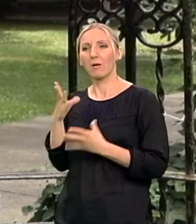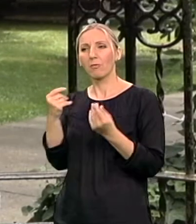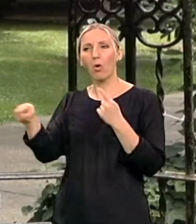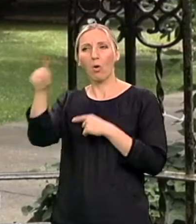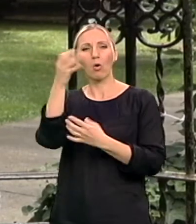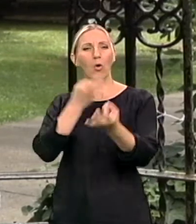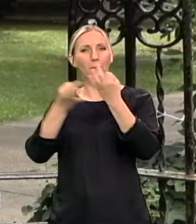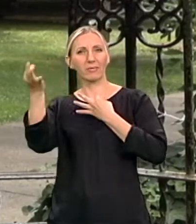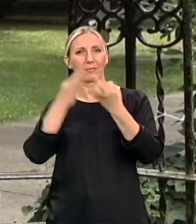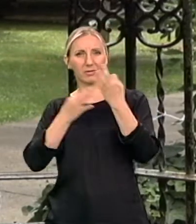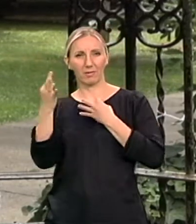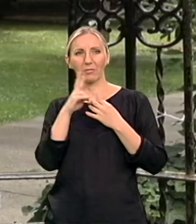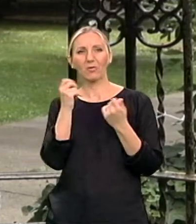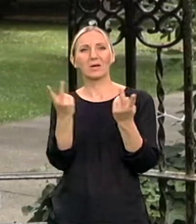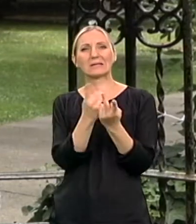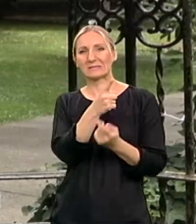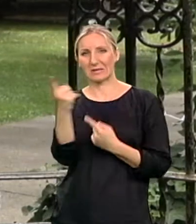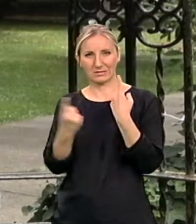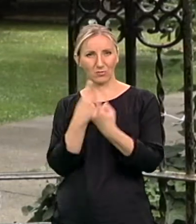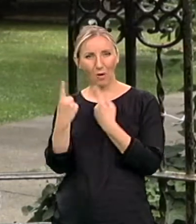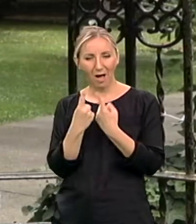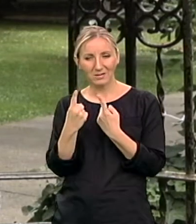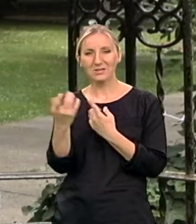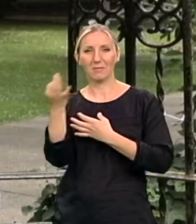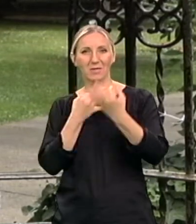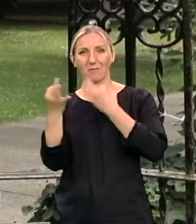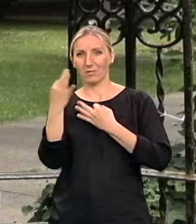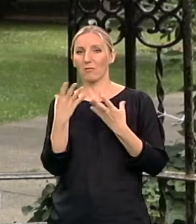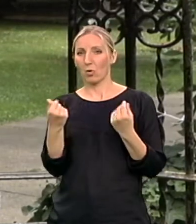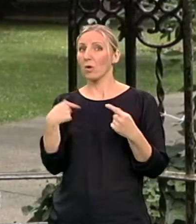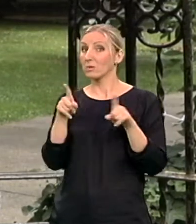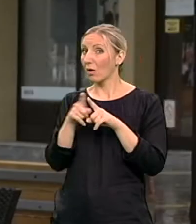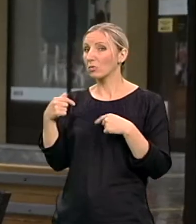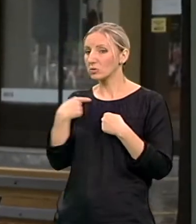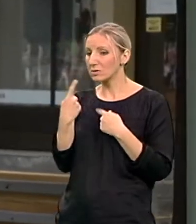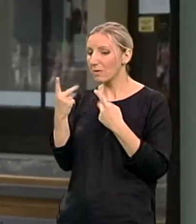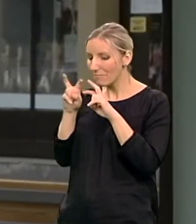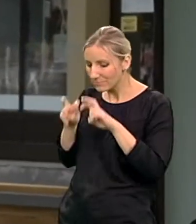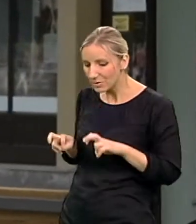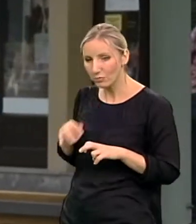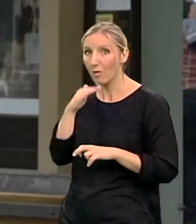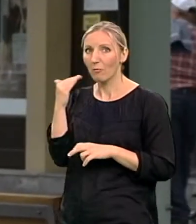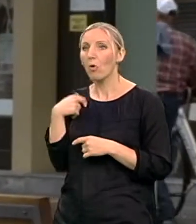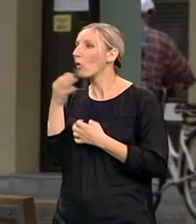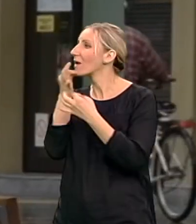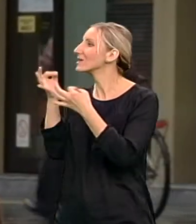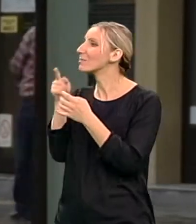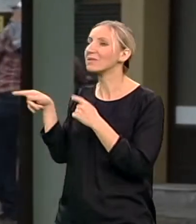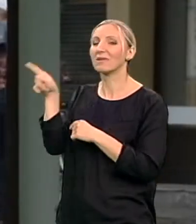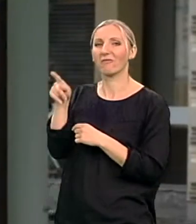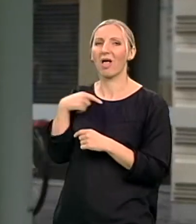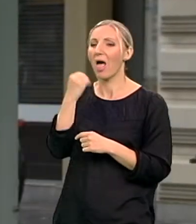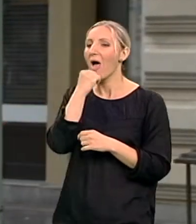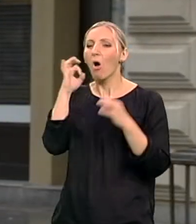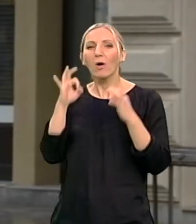naročito u ljudi koji su u sličnoj situaciji što je logično. I ja sam se mnogo raspitivala preko što sam otišla i to ja ne mogu konkretno da